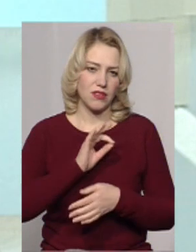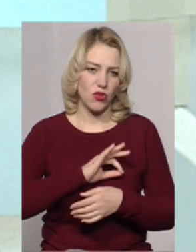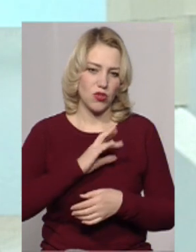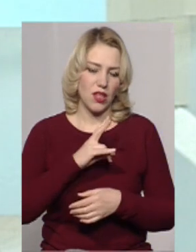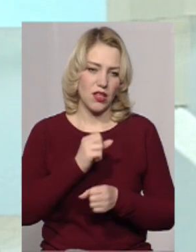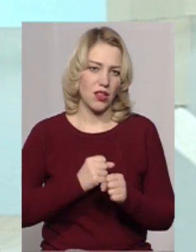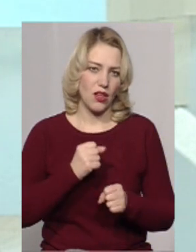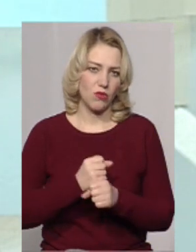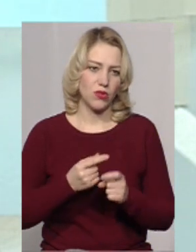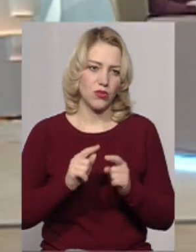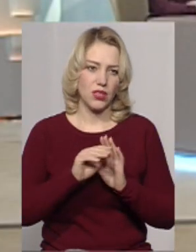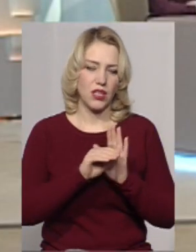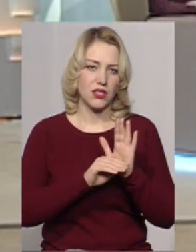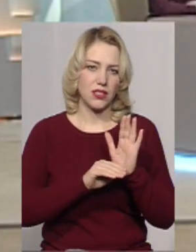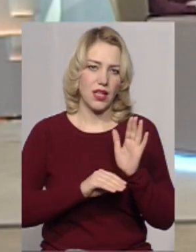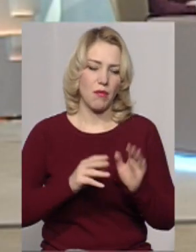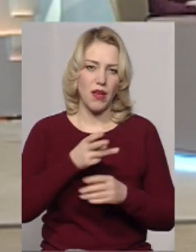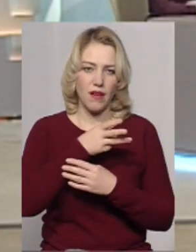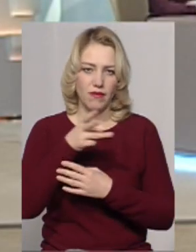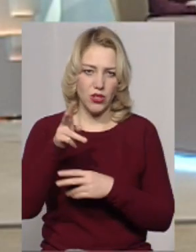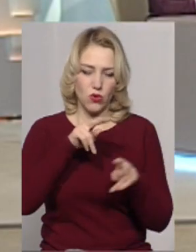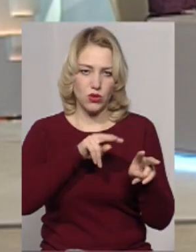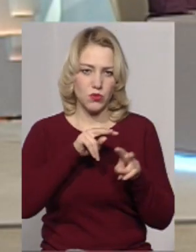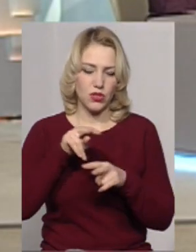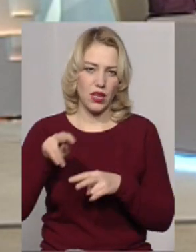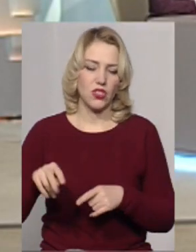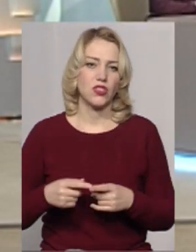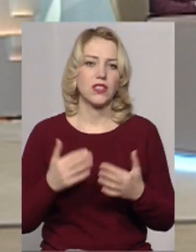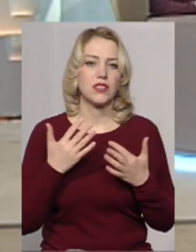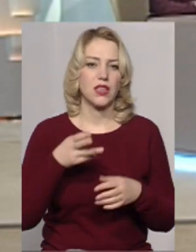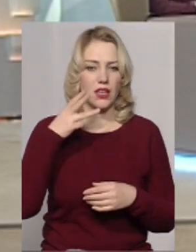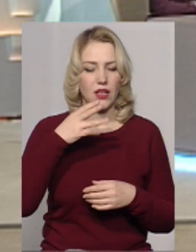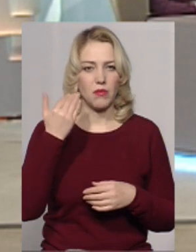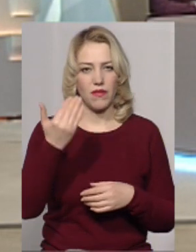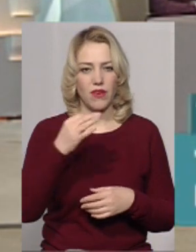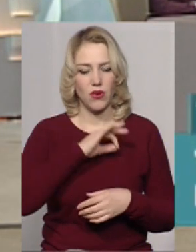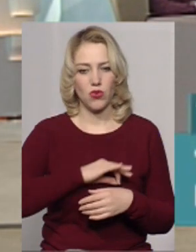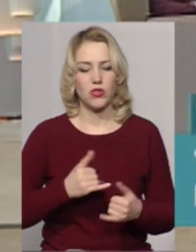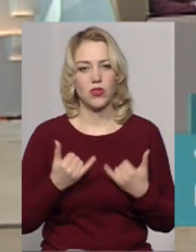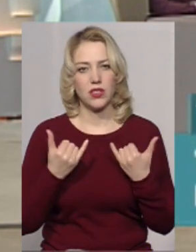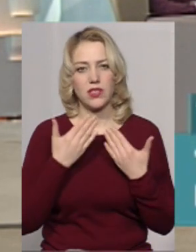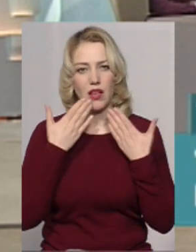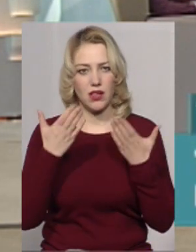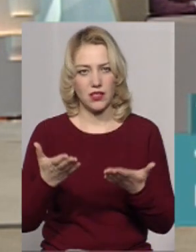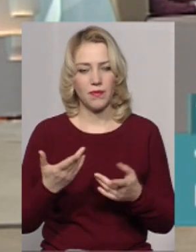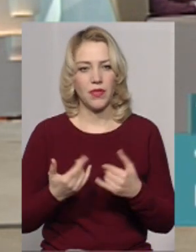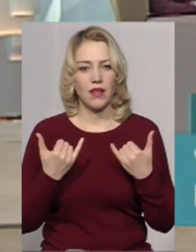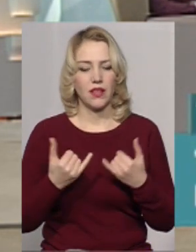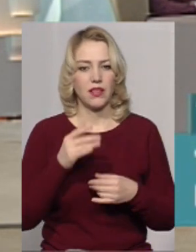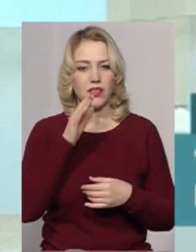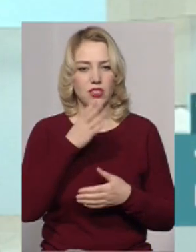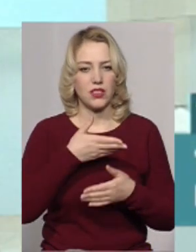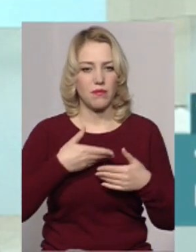даної системи відеоспостереження. Скільки камер ви використовуєте зараз? На даний час ми